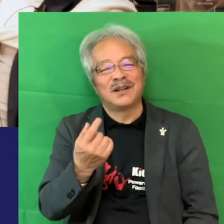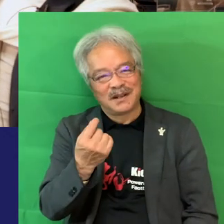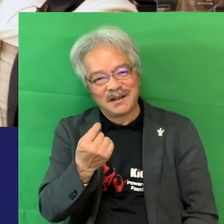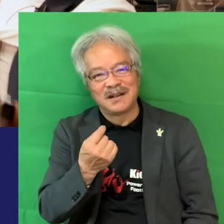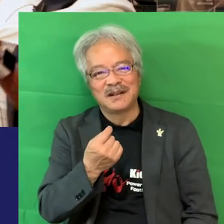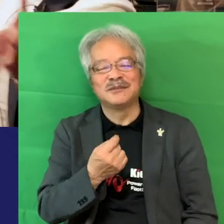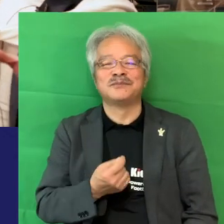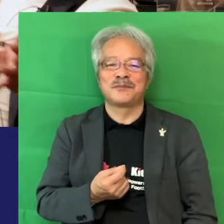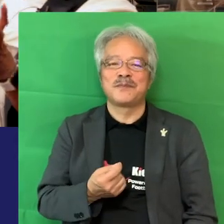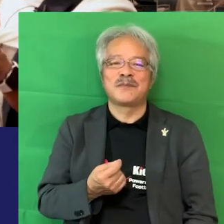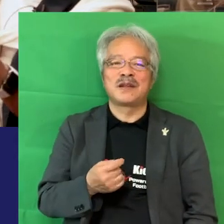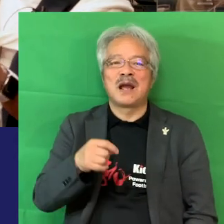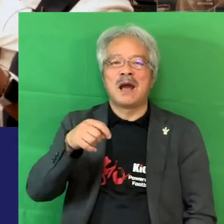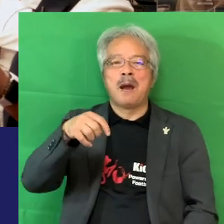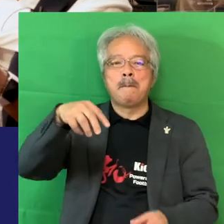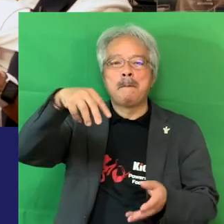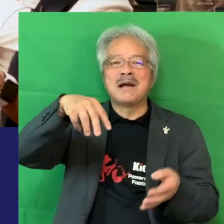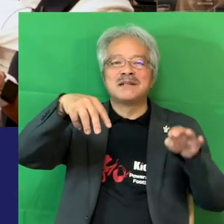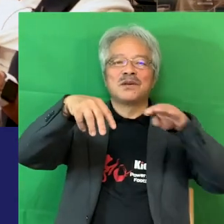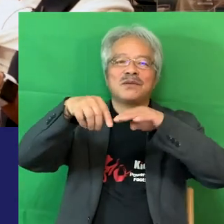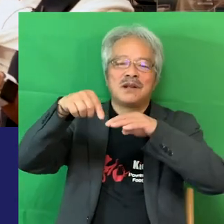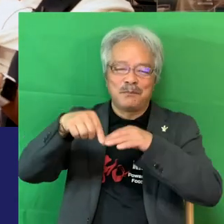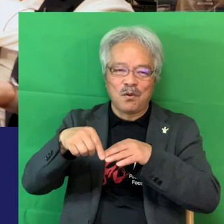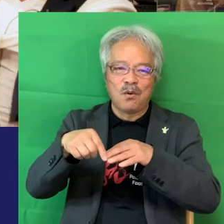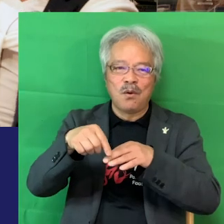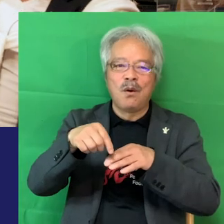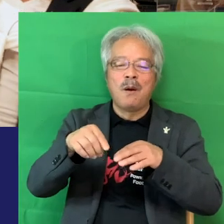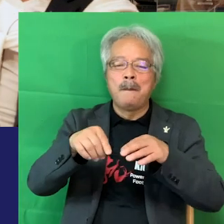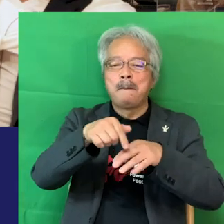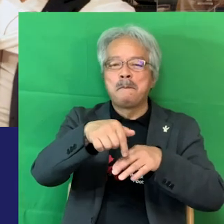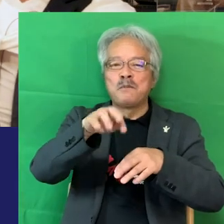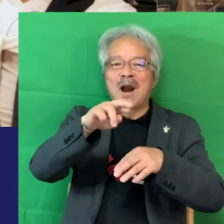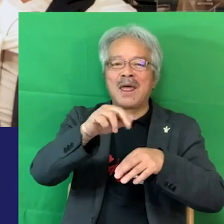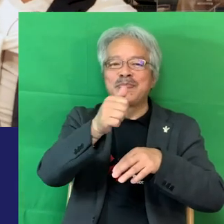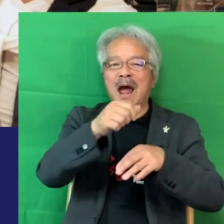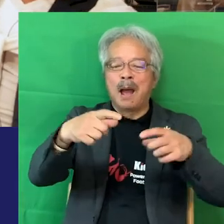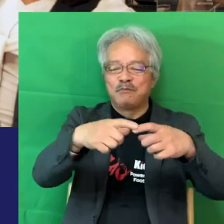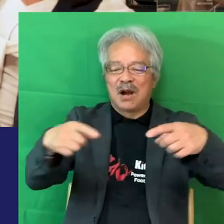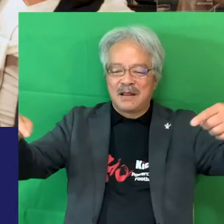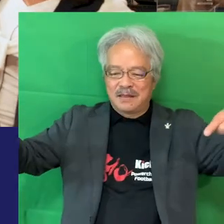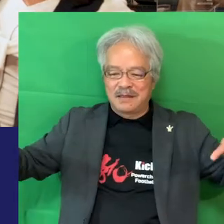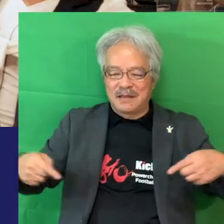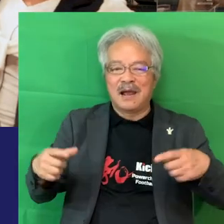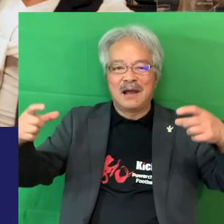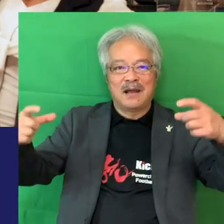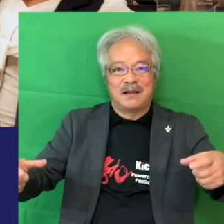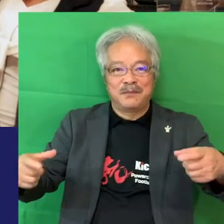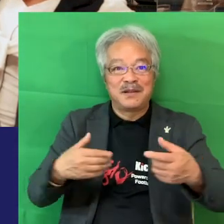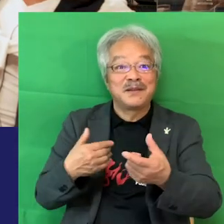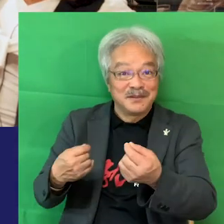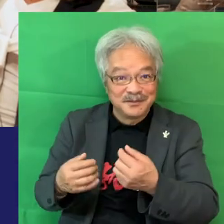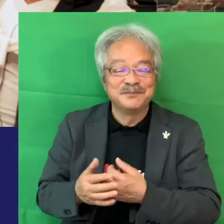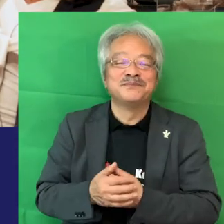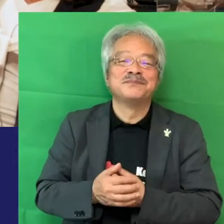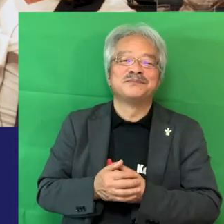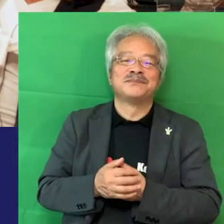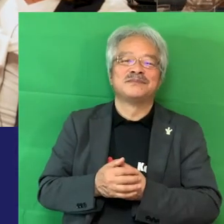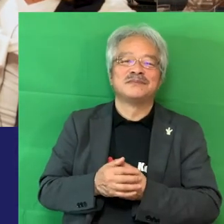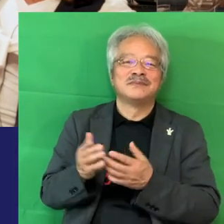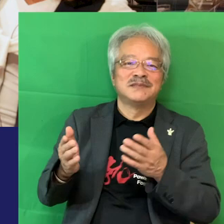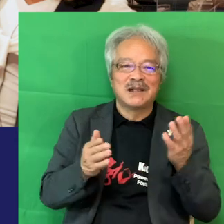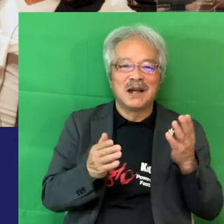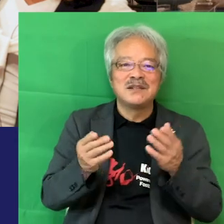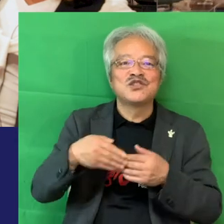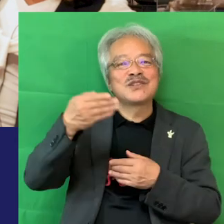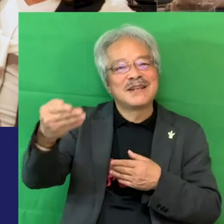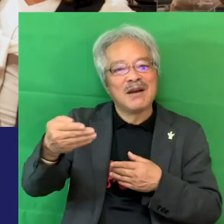つからけどマンションでもベランダでもプランターでできますからねあそうそうそうGVじゃなくてもほらこの話がまた熱くなるよちょっとえ今度食育で